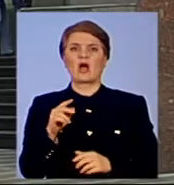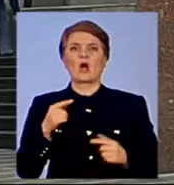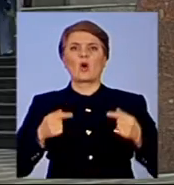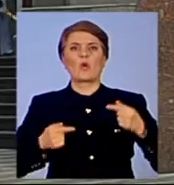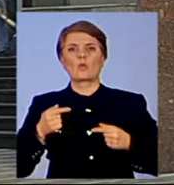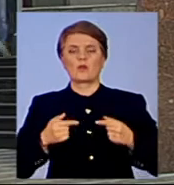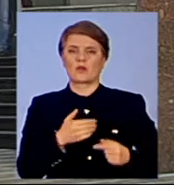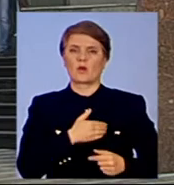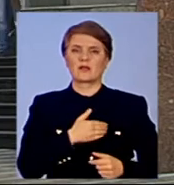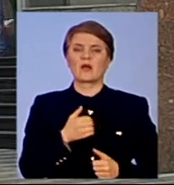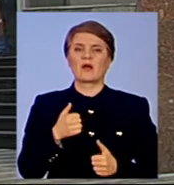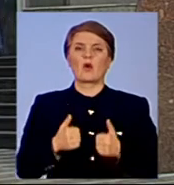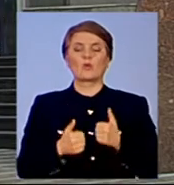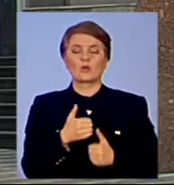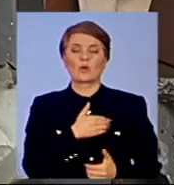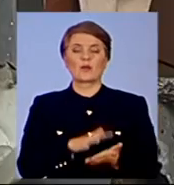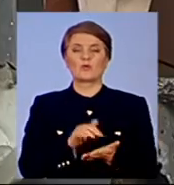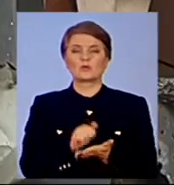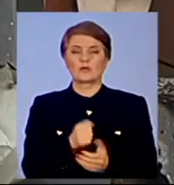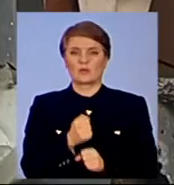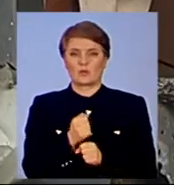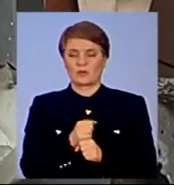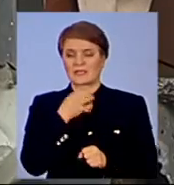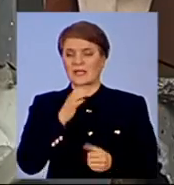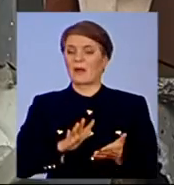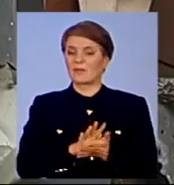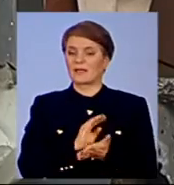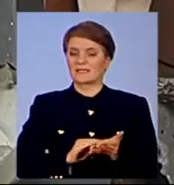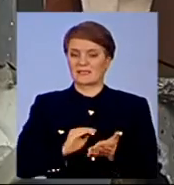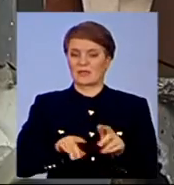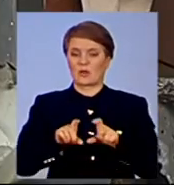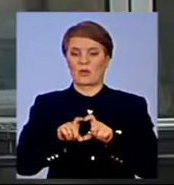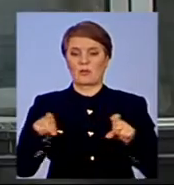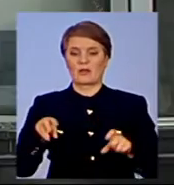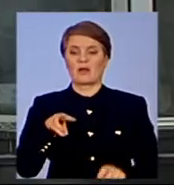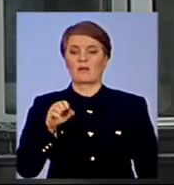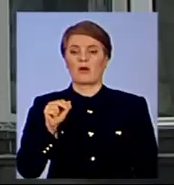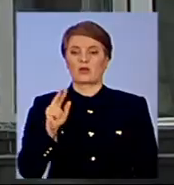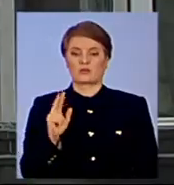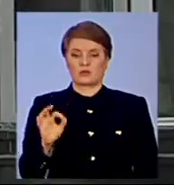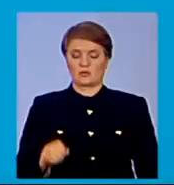роботі. Таке розказала новинам на першому прес-секретар компанії Ольга Марченко.